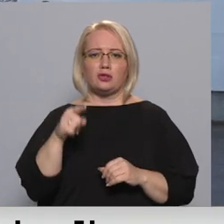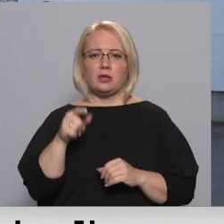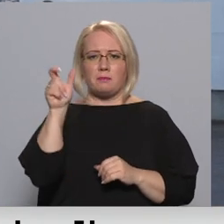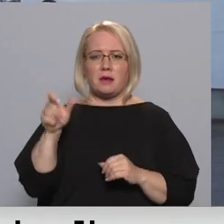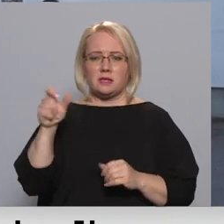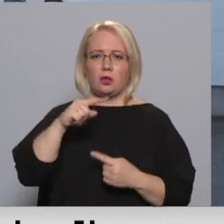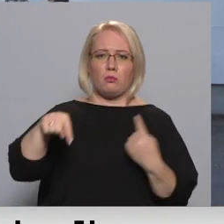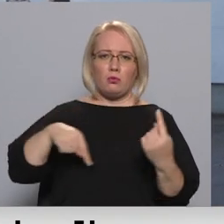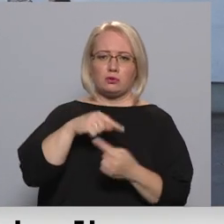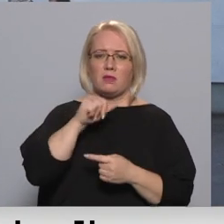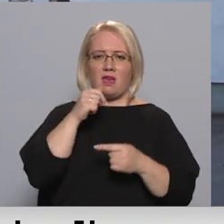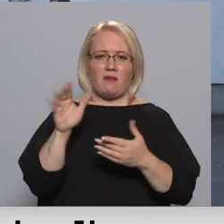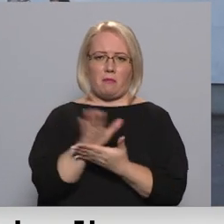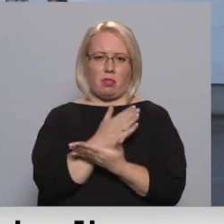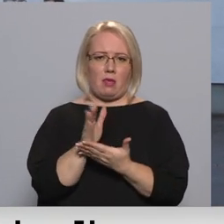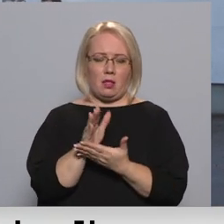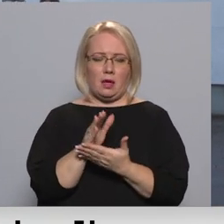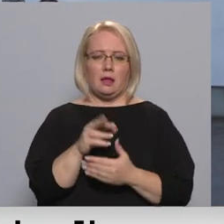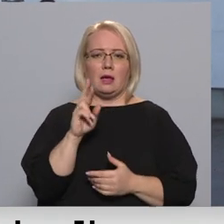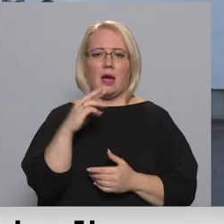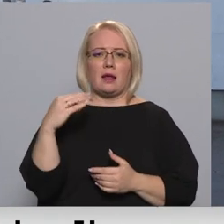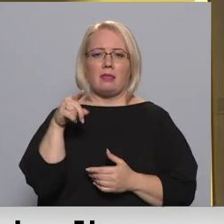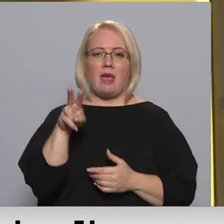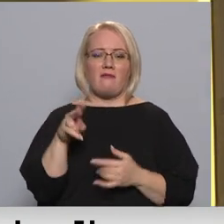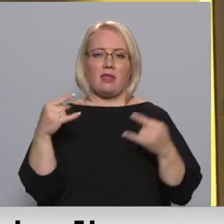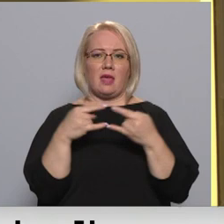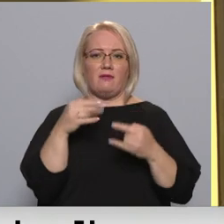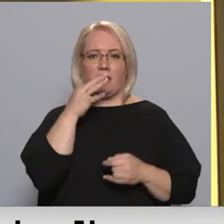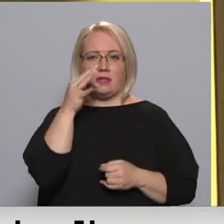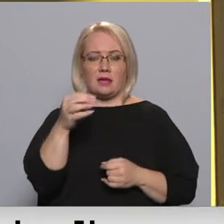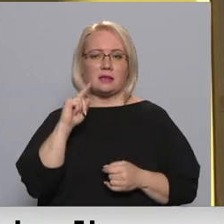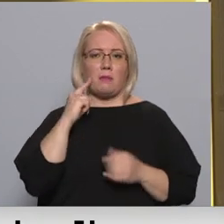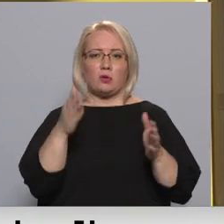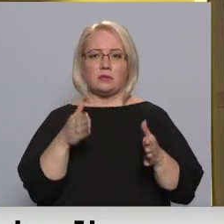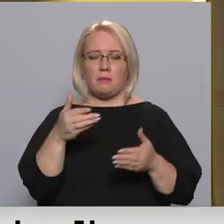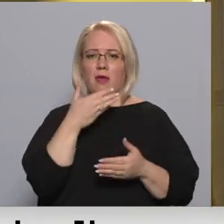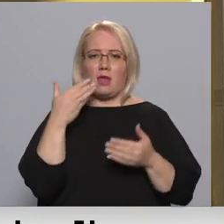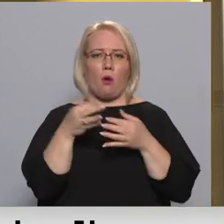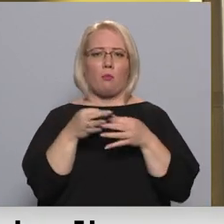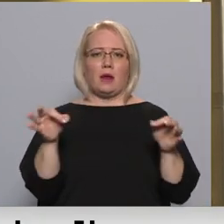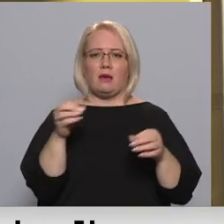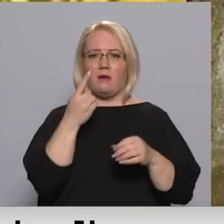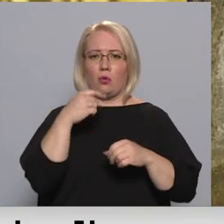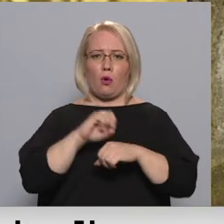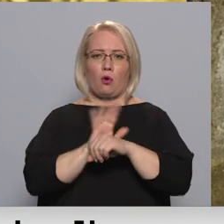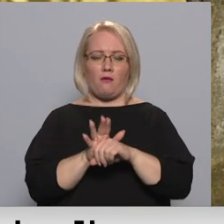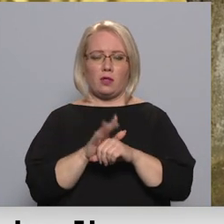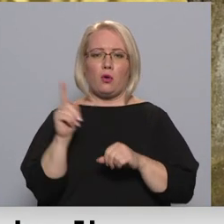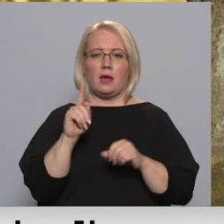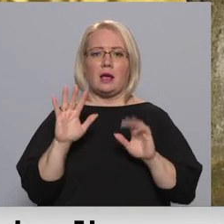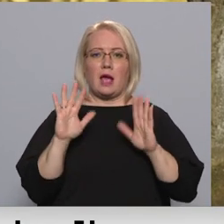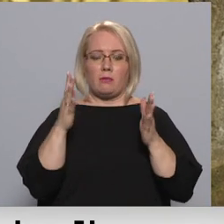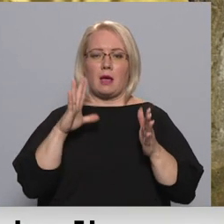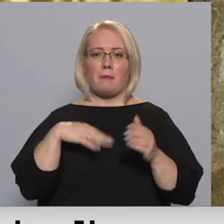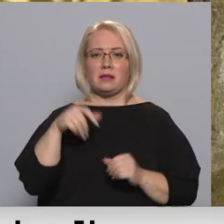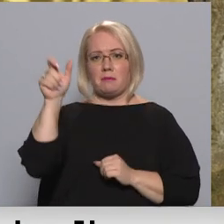vienkārši nevaram nodalīt. Kā RTV ziņā mūsu var uzdrunātie, Madonas slimnīca nav brīva no COVID-19, jo arī šobrīd ir gadījumi, kad pēc